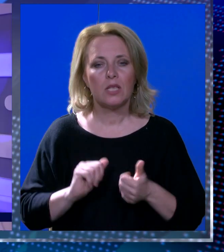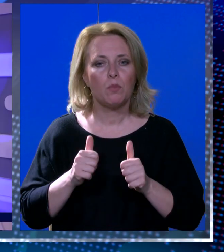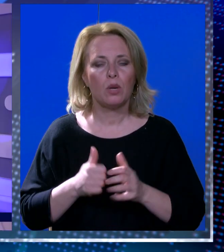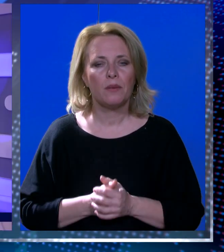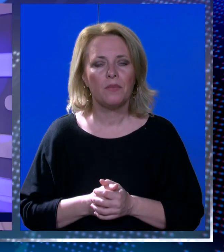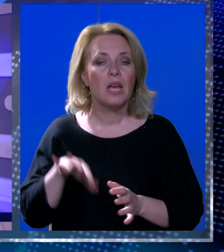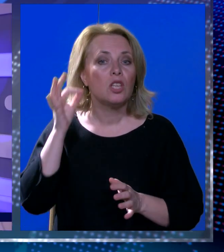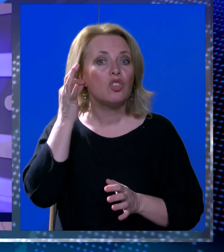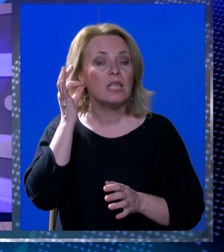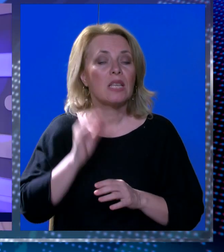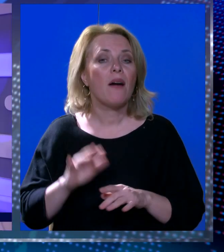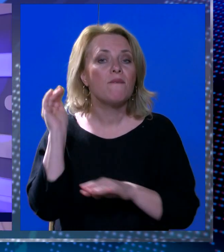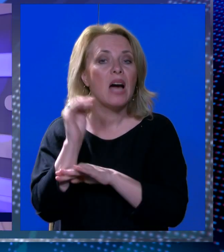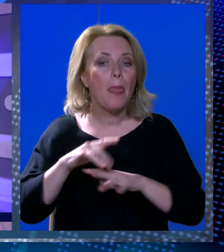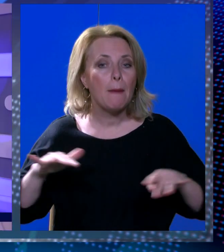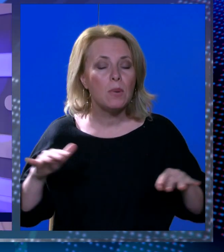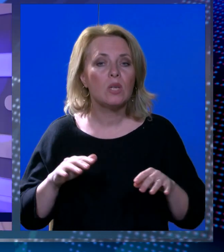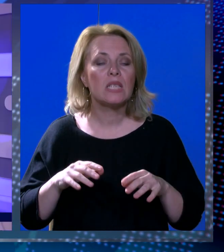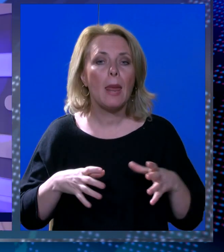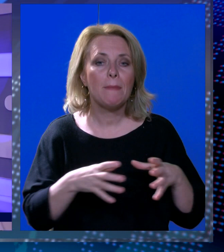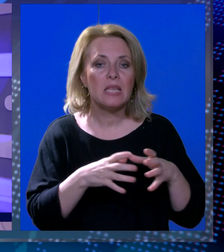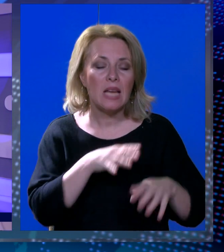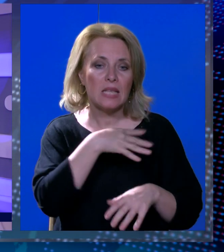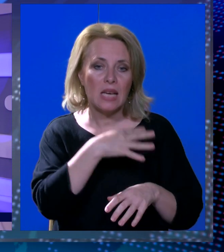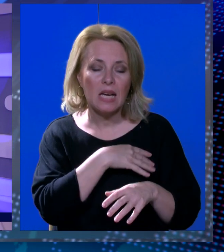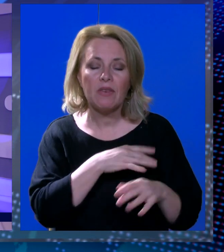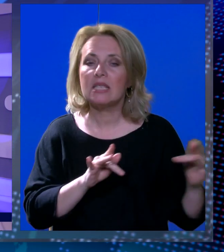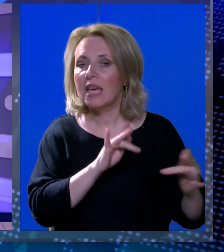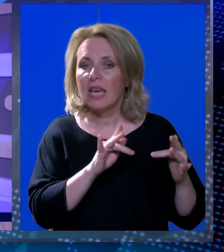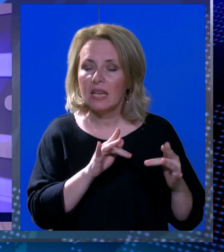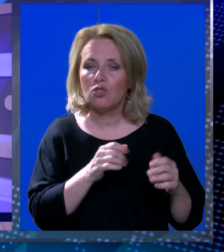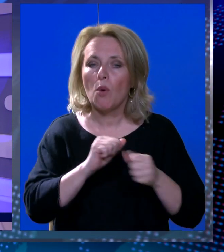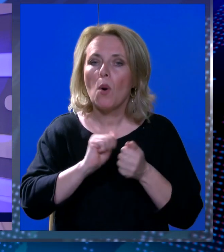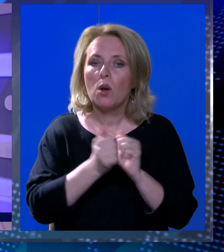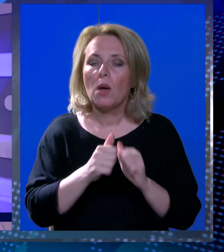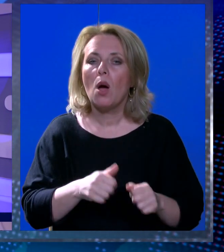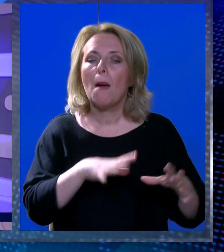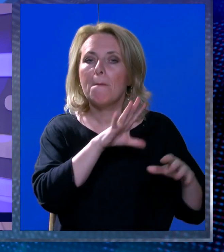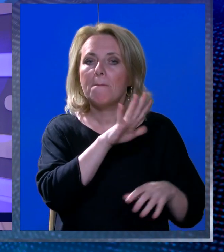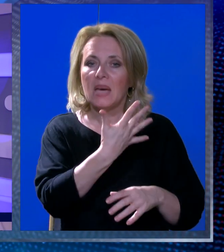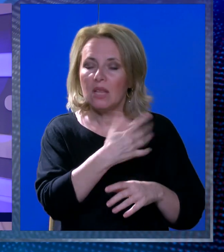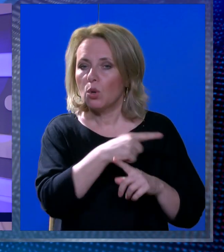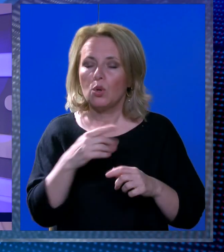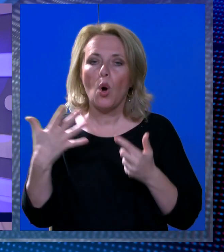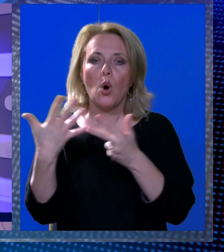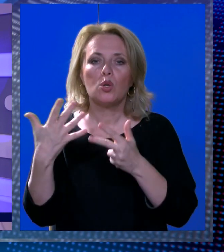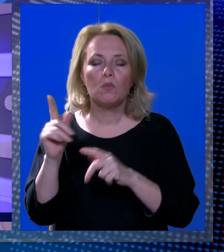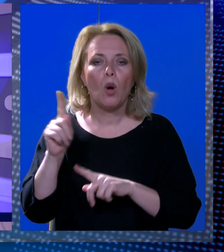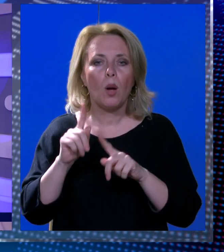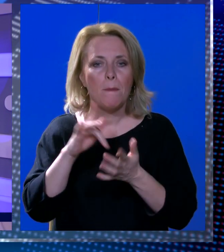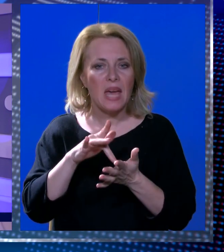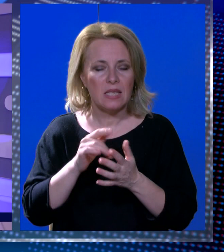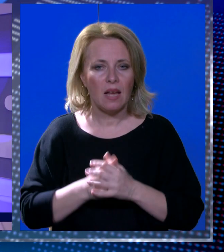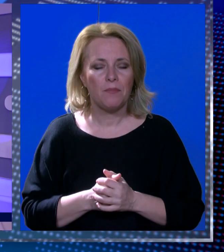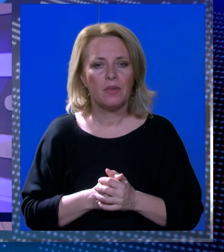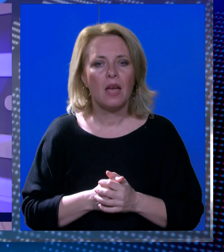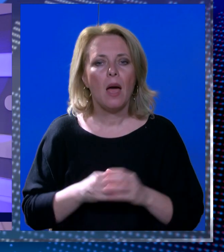Sport. Ženska vaterpolska reprezentacija Hrvatske igraće u borbi od 5. do 8. mjesta, također na europskom prvenstvu koje se igra